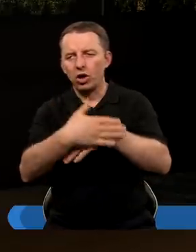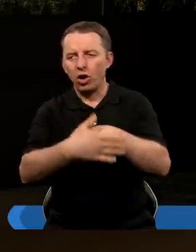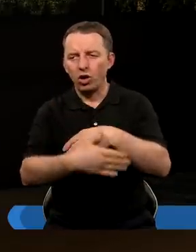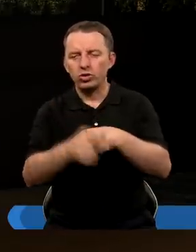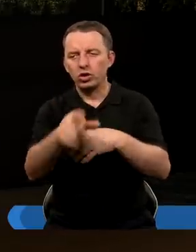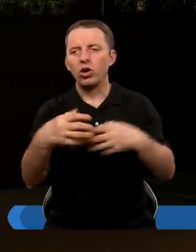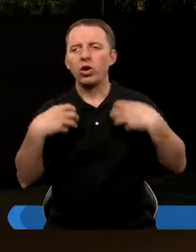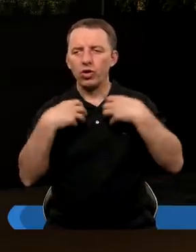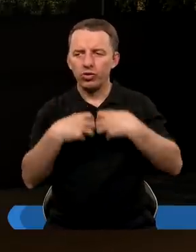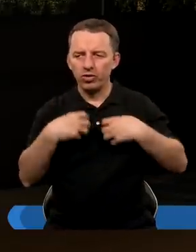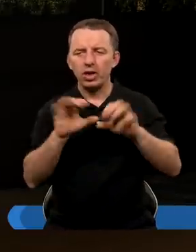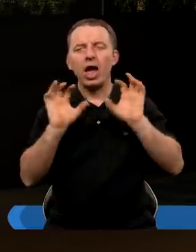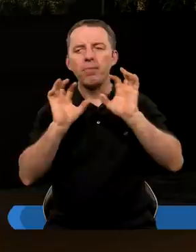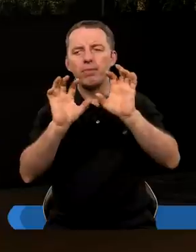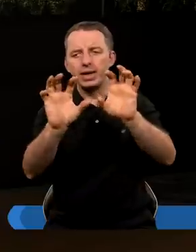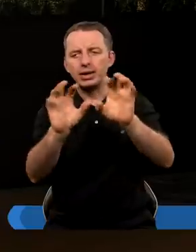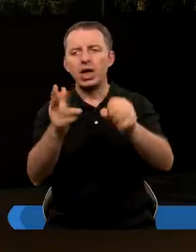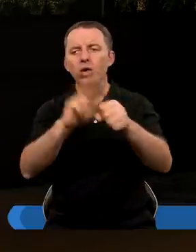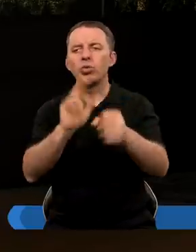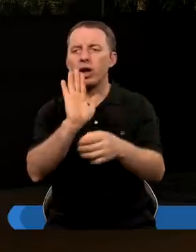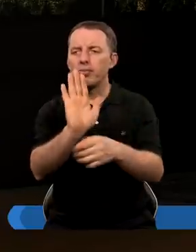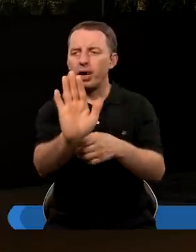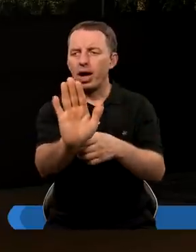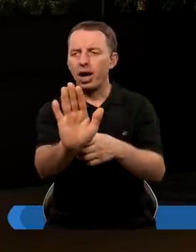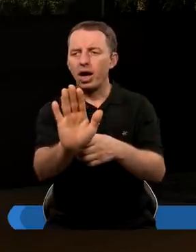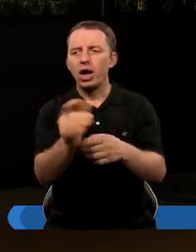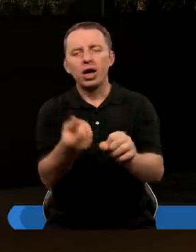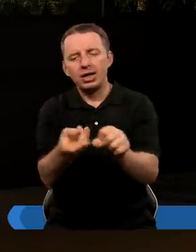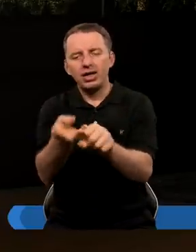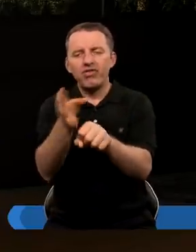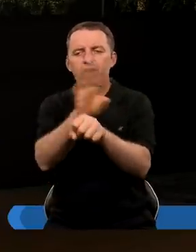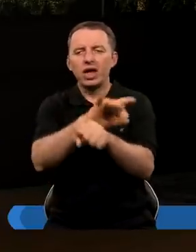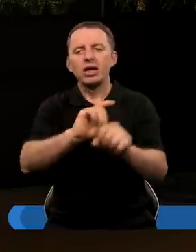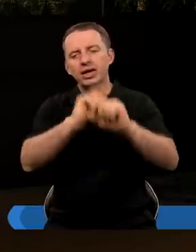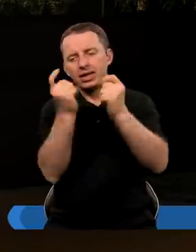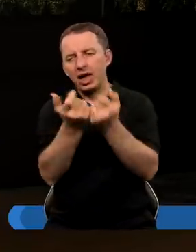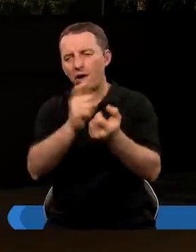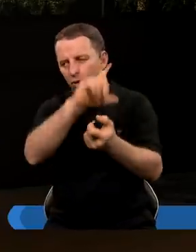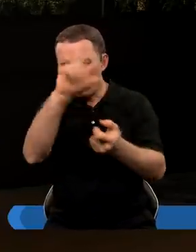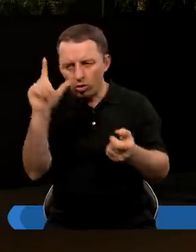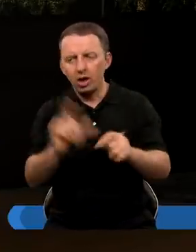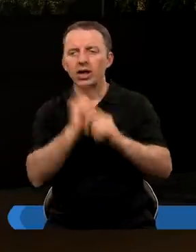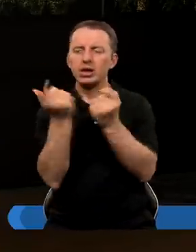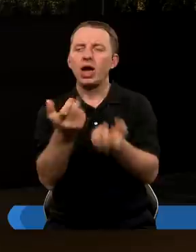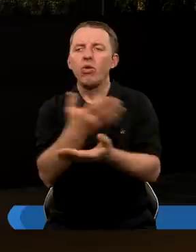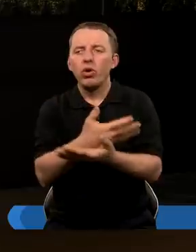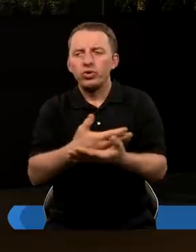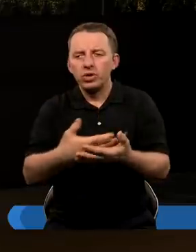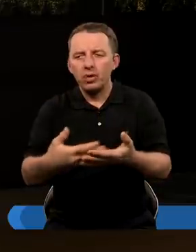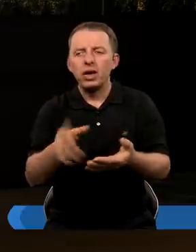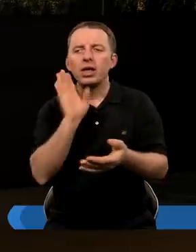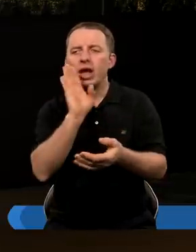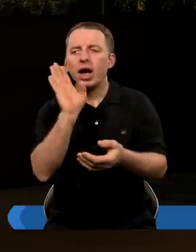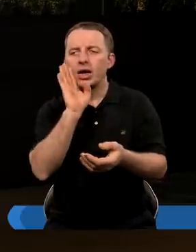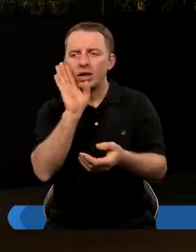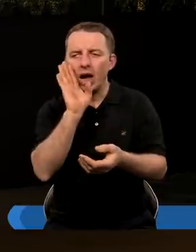zwierzę albo ta bestia, która ma zwieść całe ludy, całą ziemię, tak